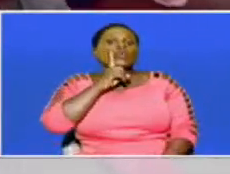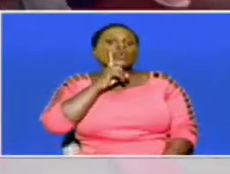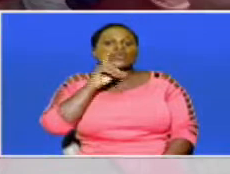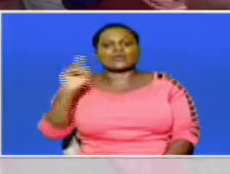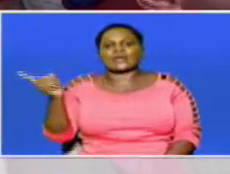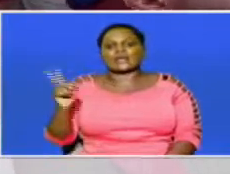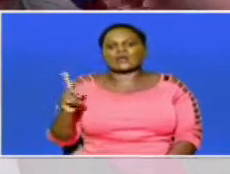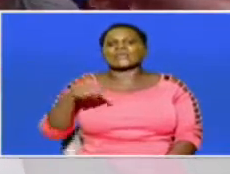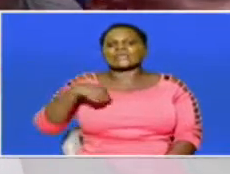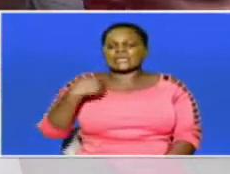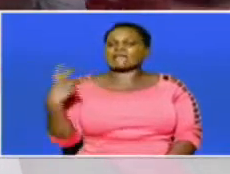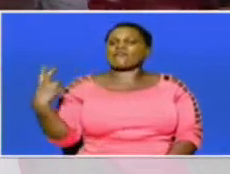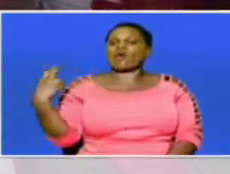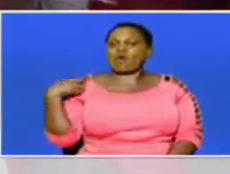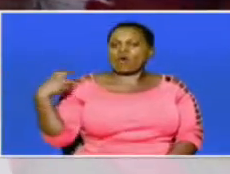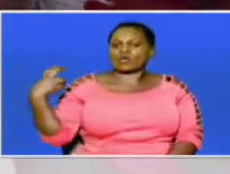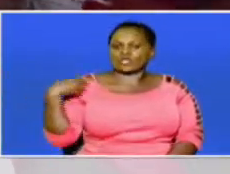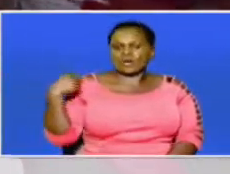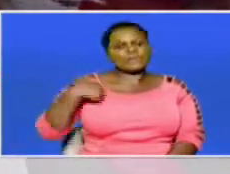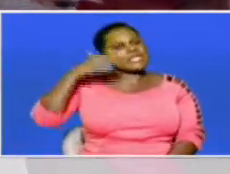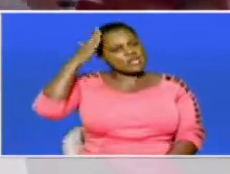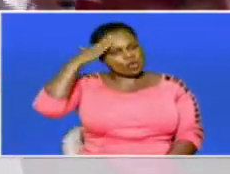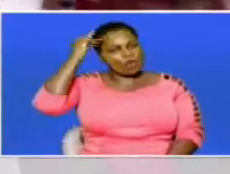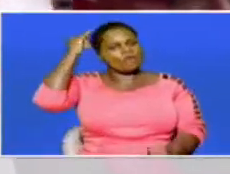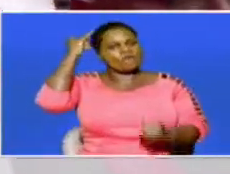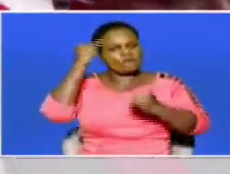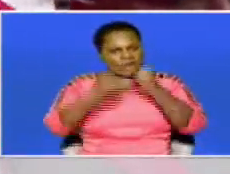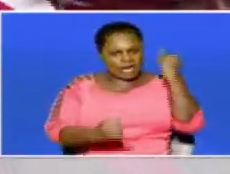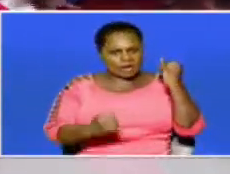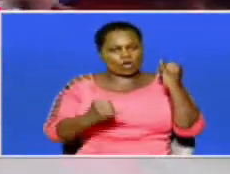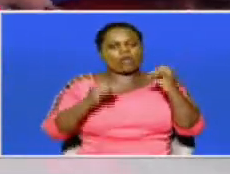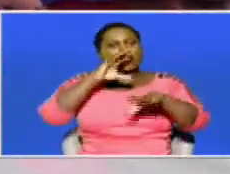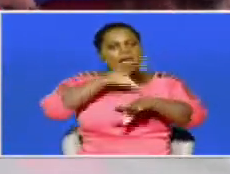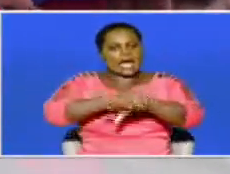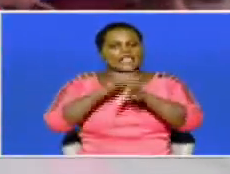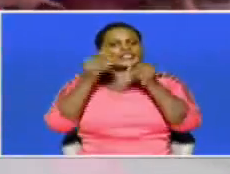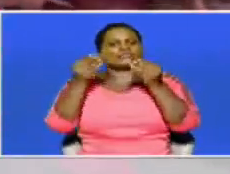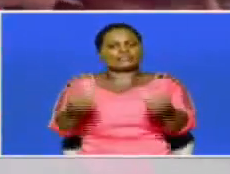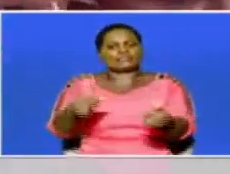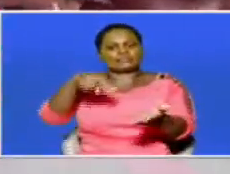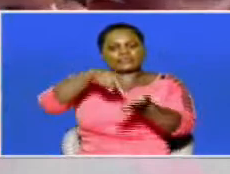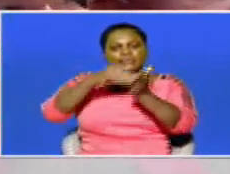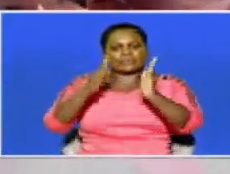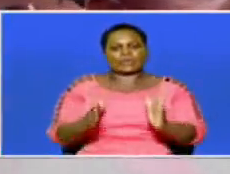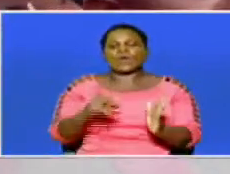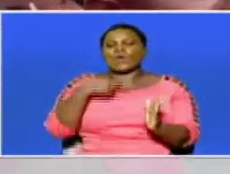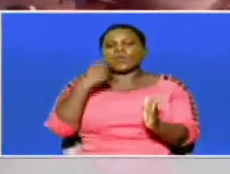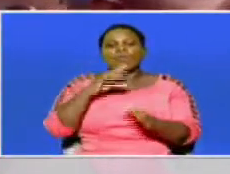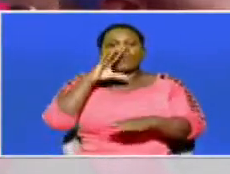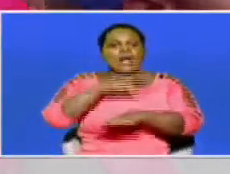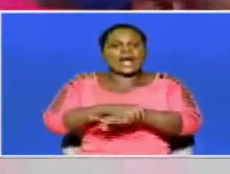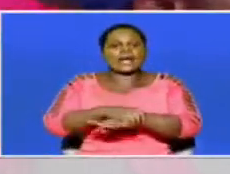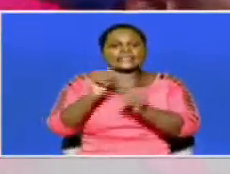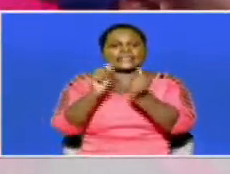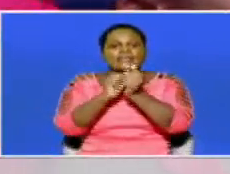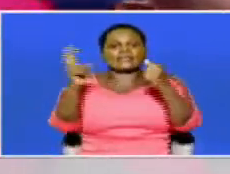Haya na jiri huku Haya na